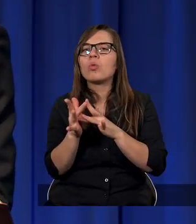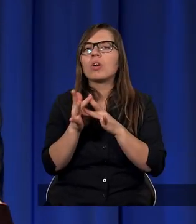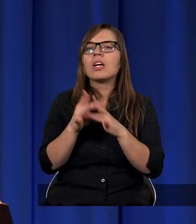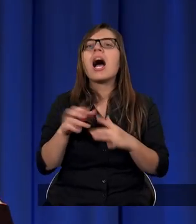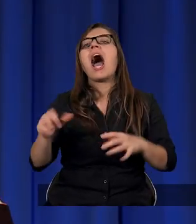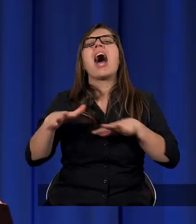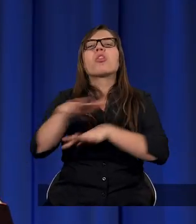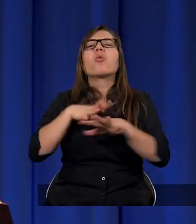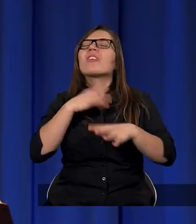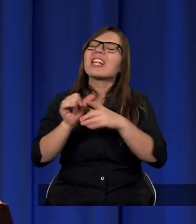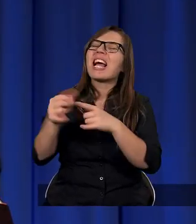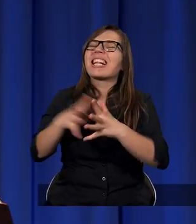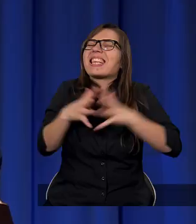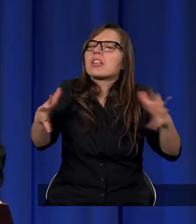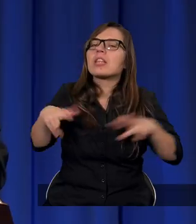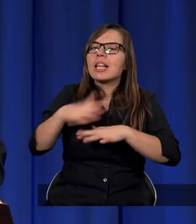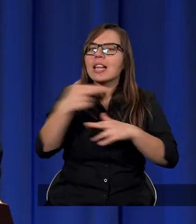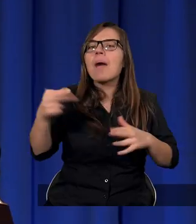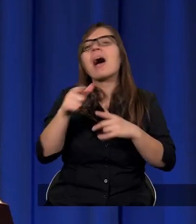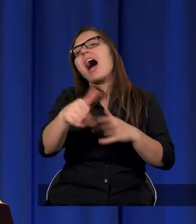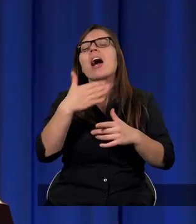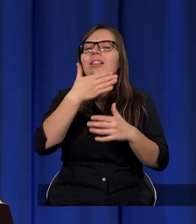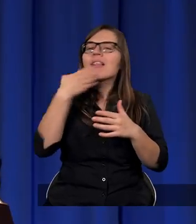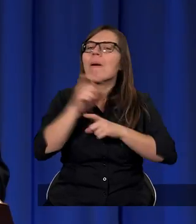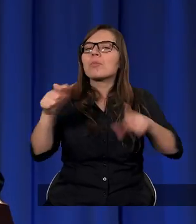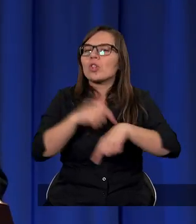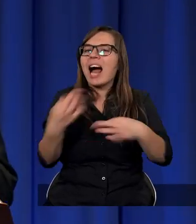czasu wiele nie mamy, więc tą kwestię już pominę.